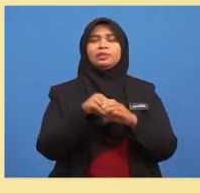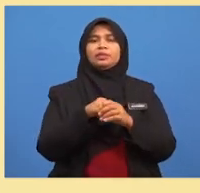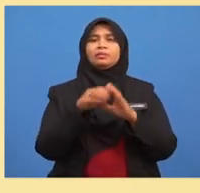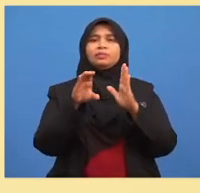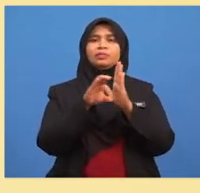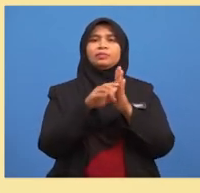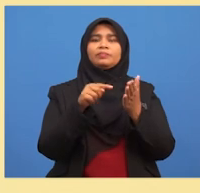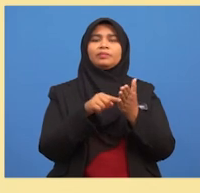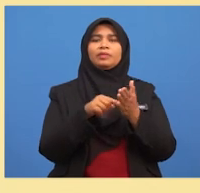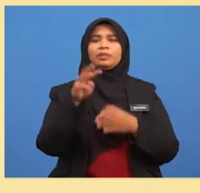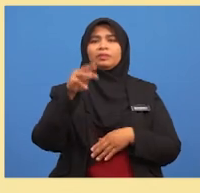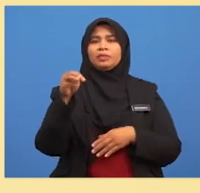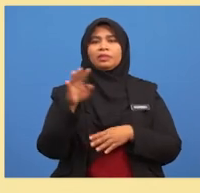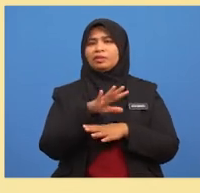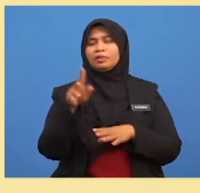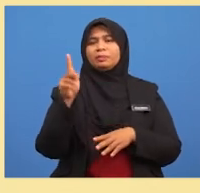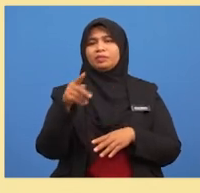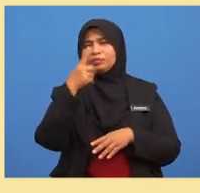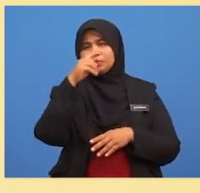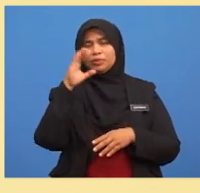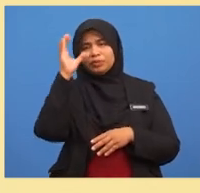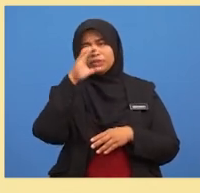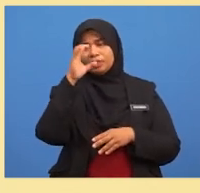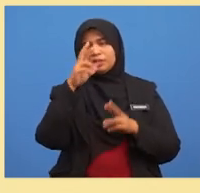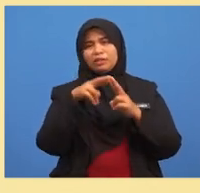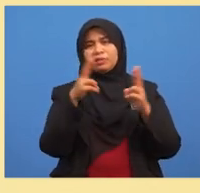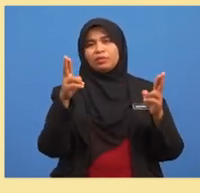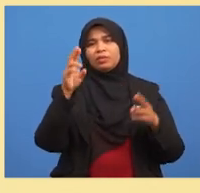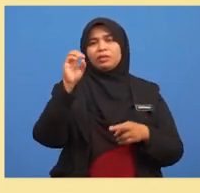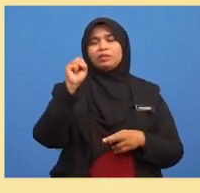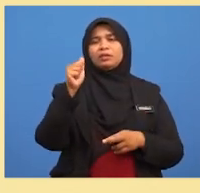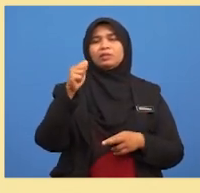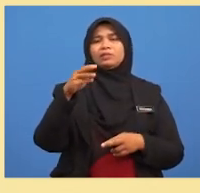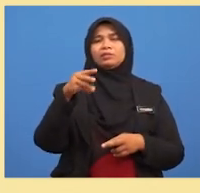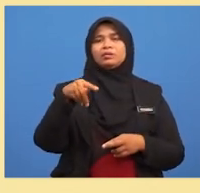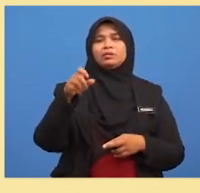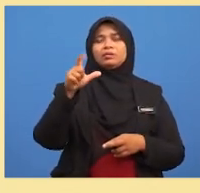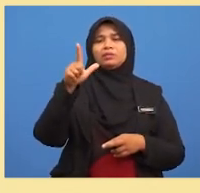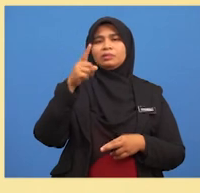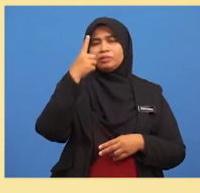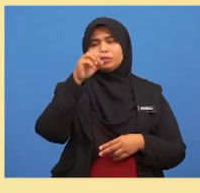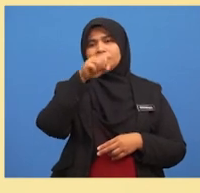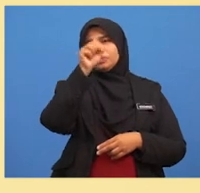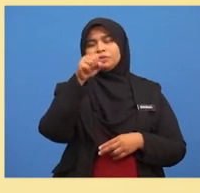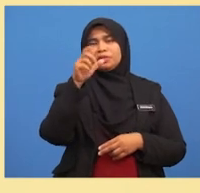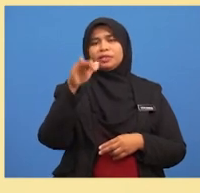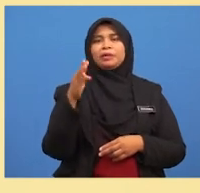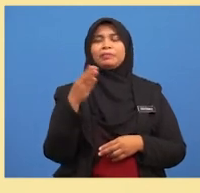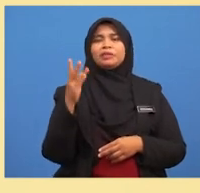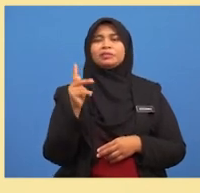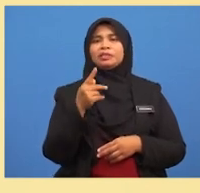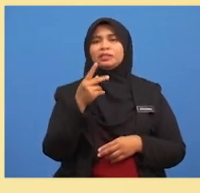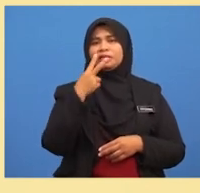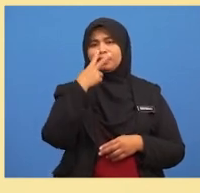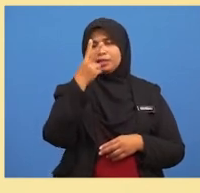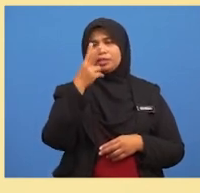contoh ini, murid tidak perlu untuk mencari ruang sampel Seperti soalan-soalan lazim yang kita telah